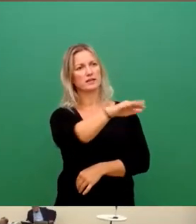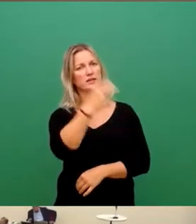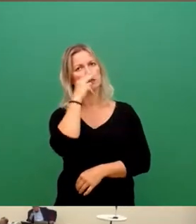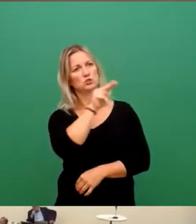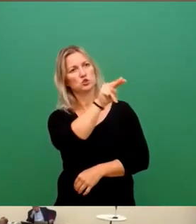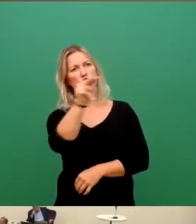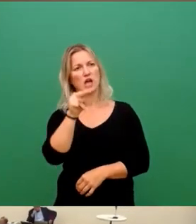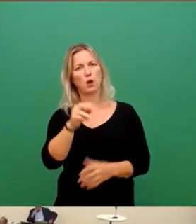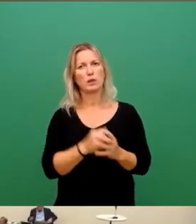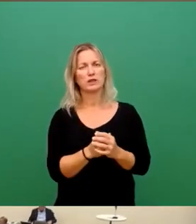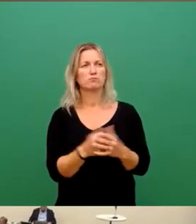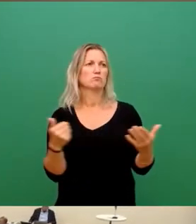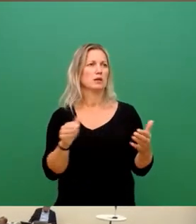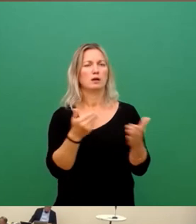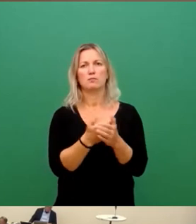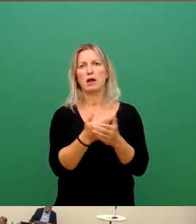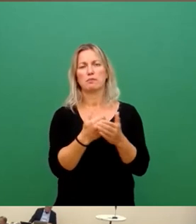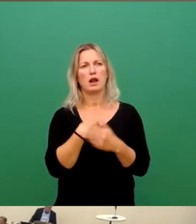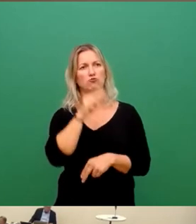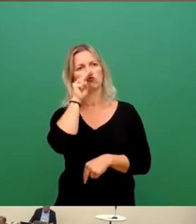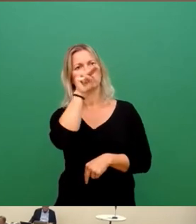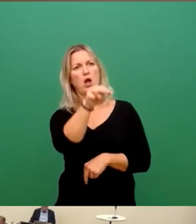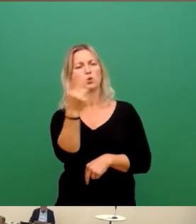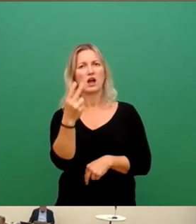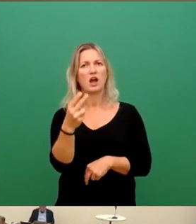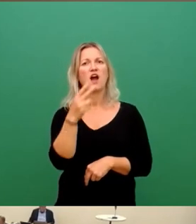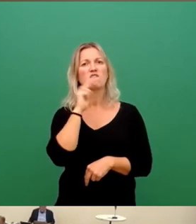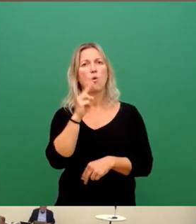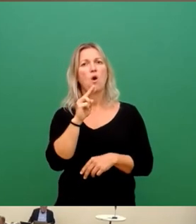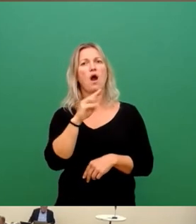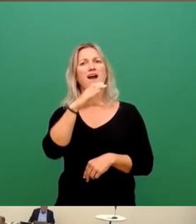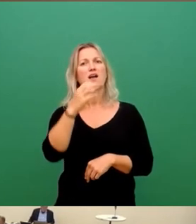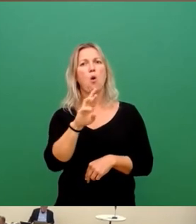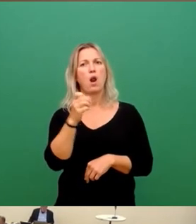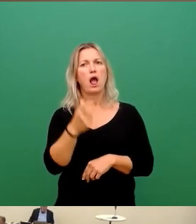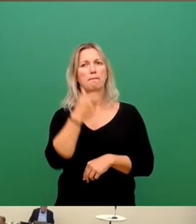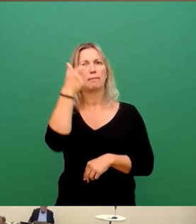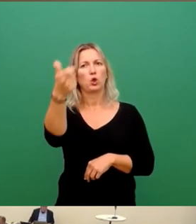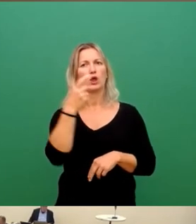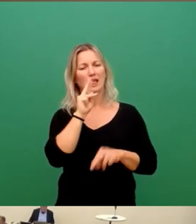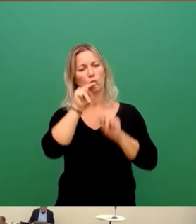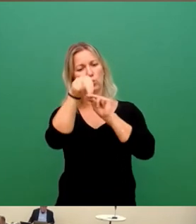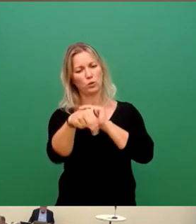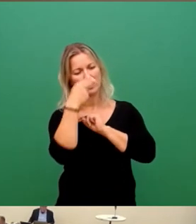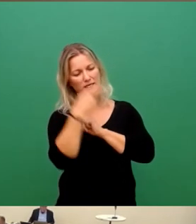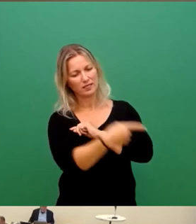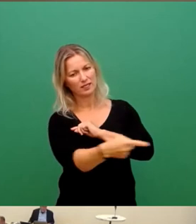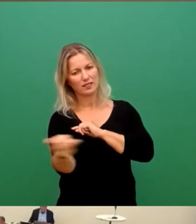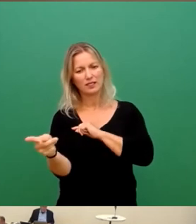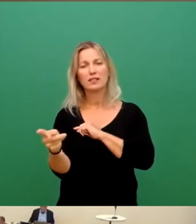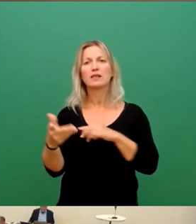und beispielsweise schaue unter der Carola-Brücke entlang, da sehe ich nun seit Jahren den wunderbaren